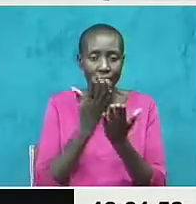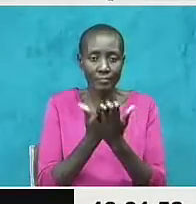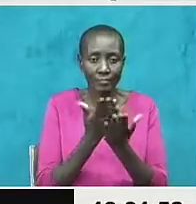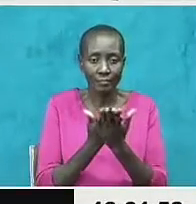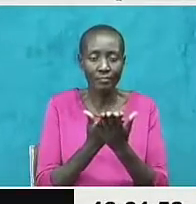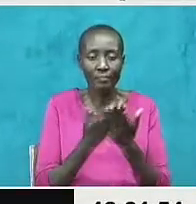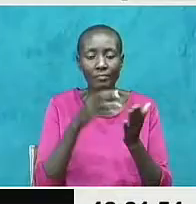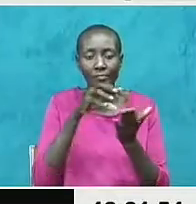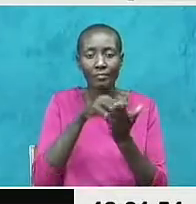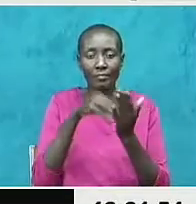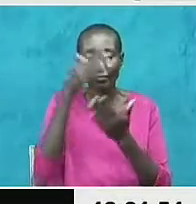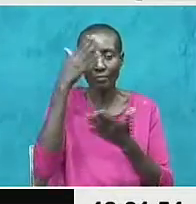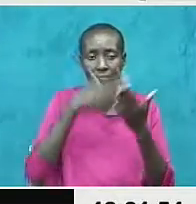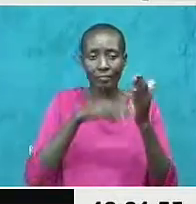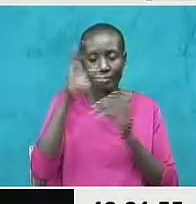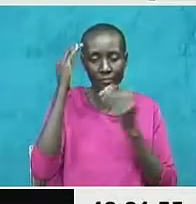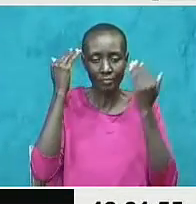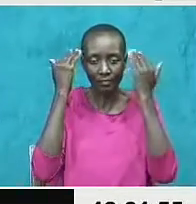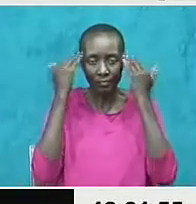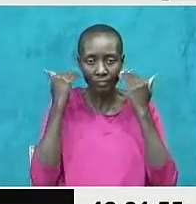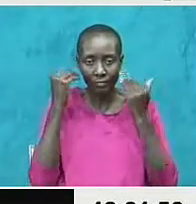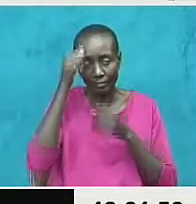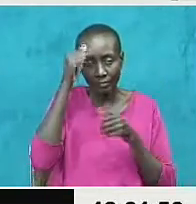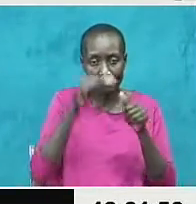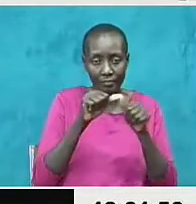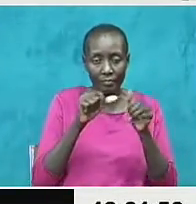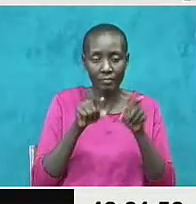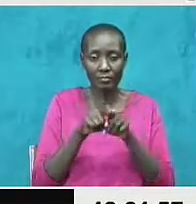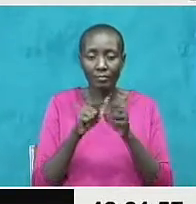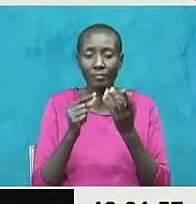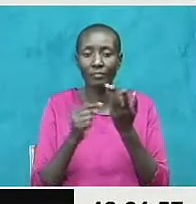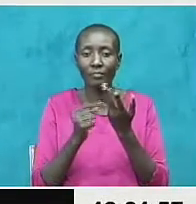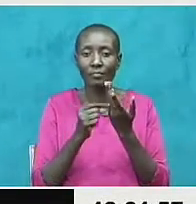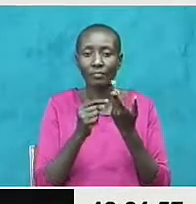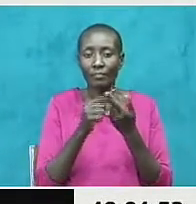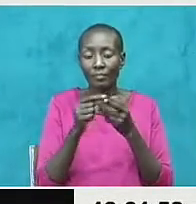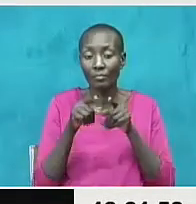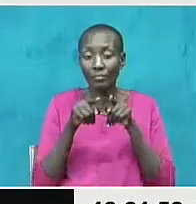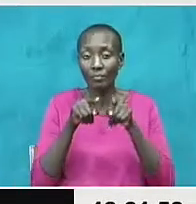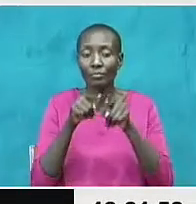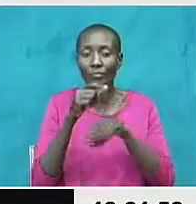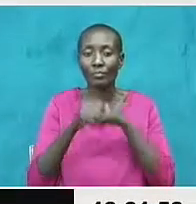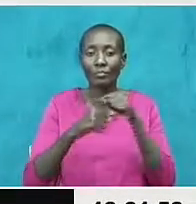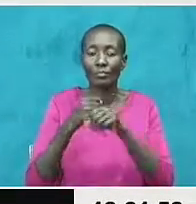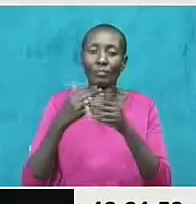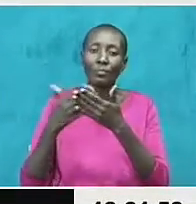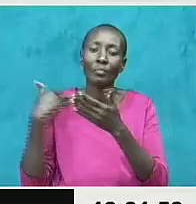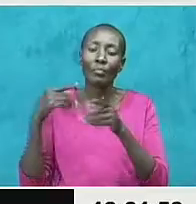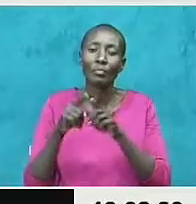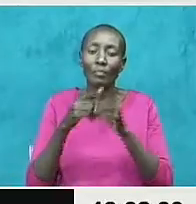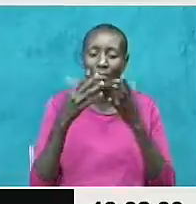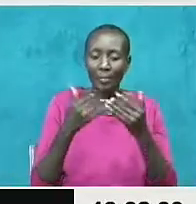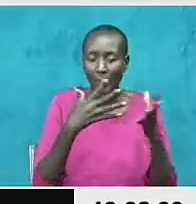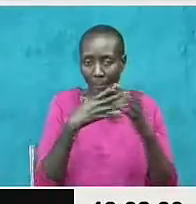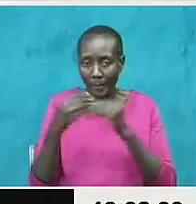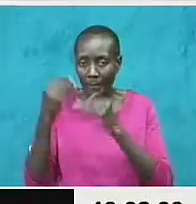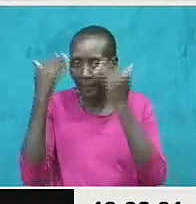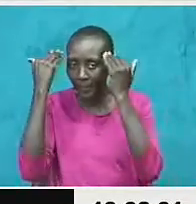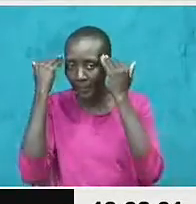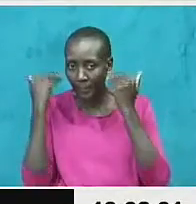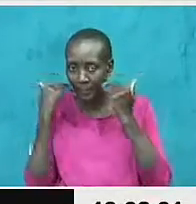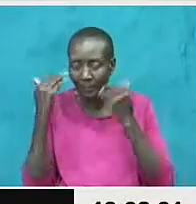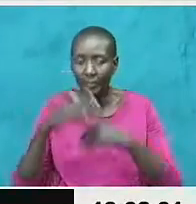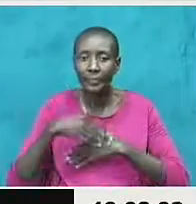Ikumbuwa kuwa gavana wa zamani Mike Sonko ambaye alishtakiwa mwakajana amekimbilia katika mahakama ya